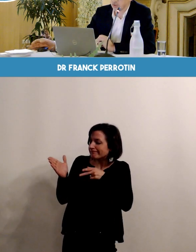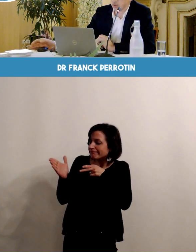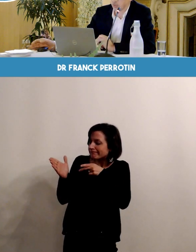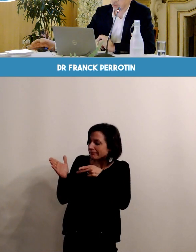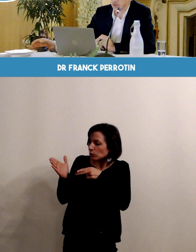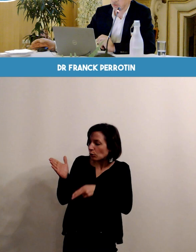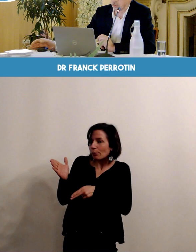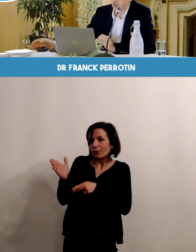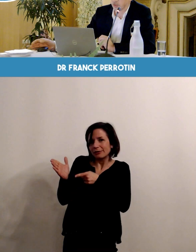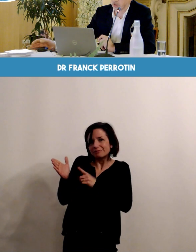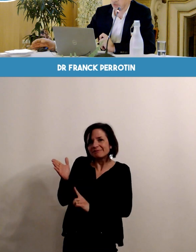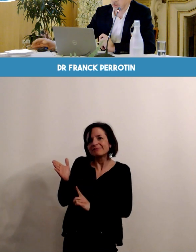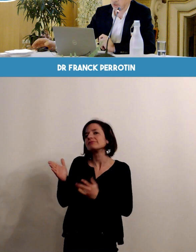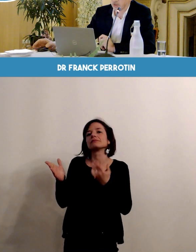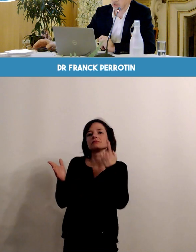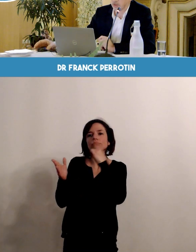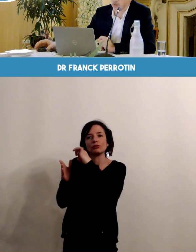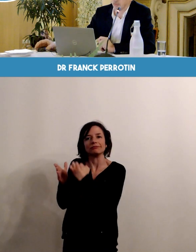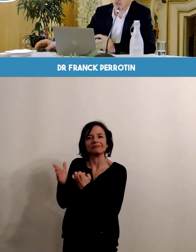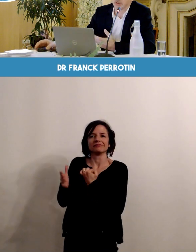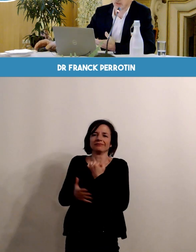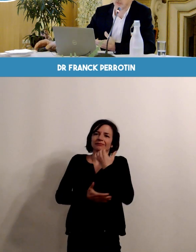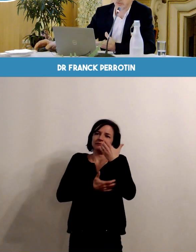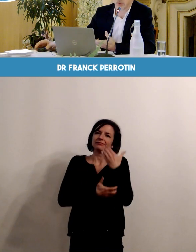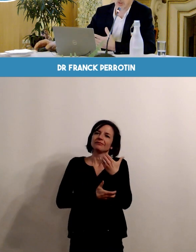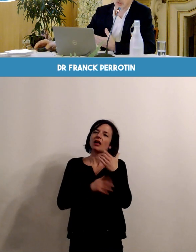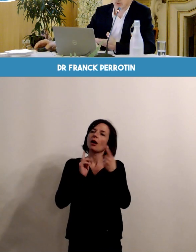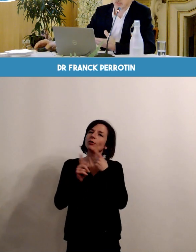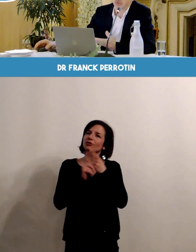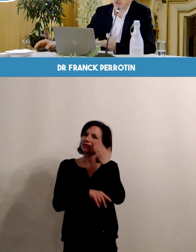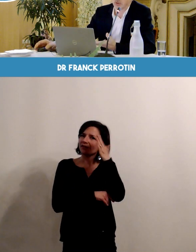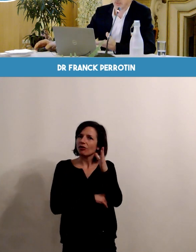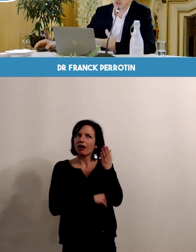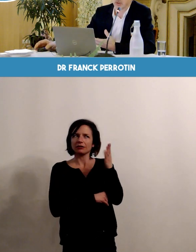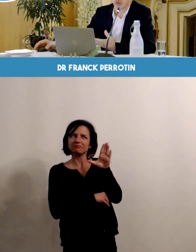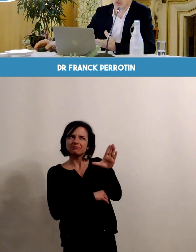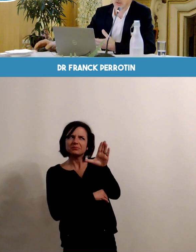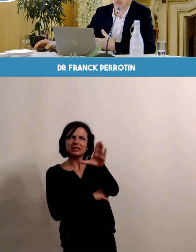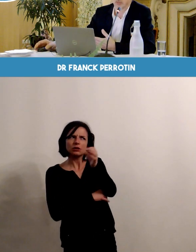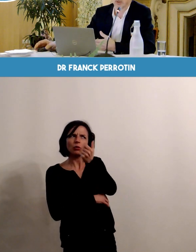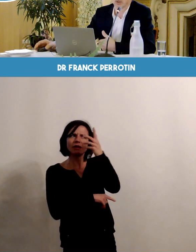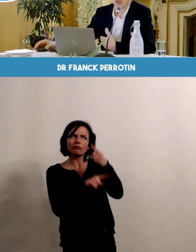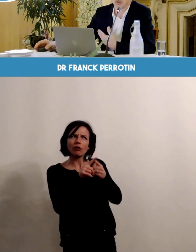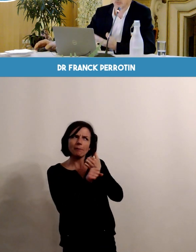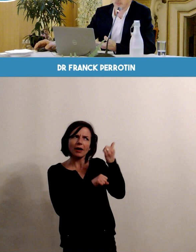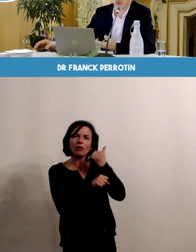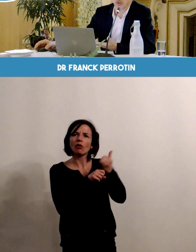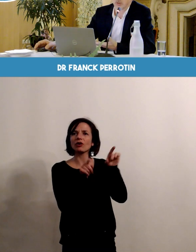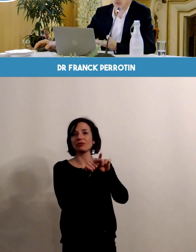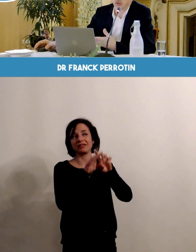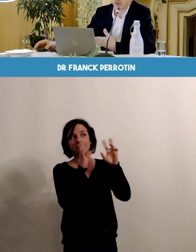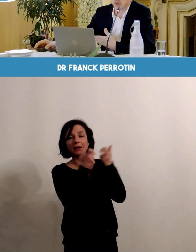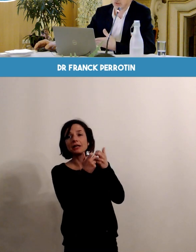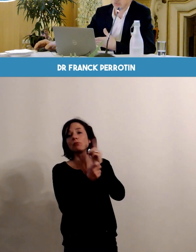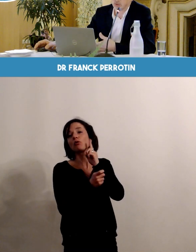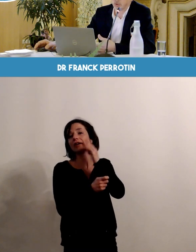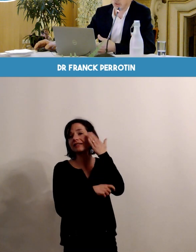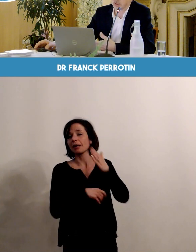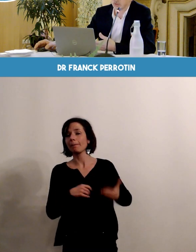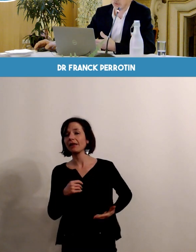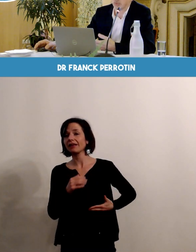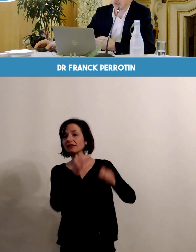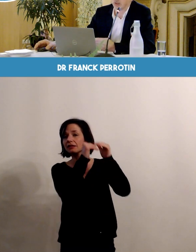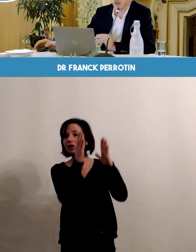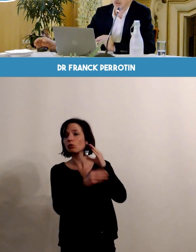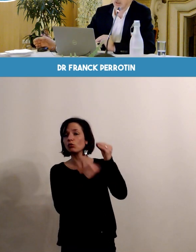fréquence de ces épisiotomies, donc c'est important de savoir comment travaille la maternité. Puis les tarifs, puisque vous savez qu'il des maternités qui sont des maternités publiques et des